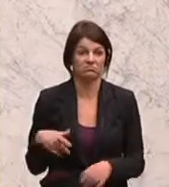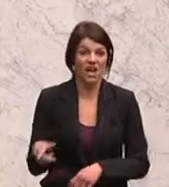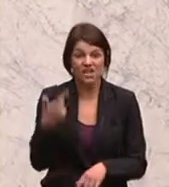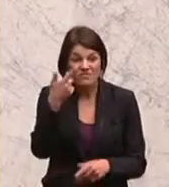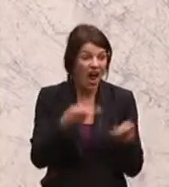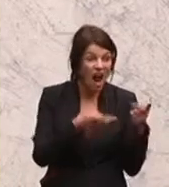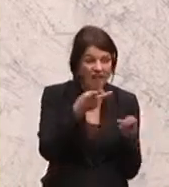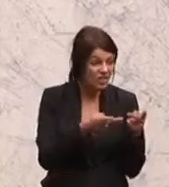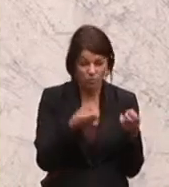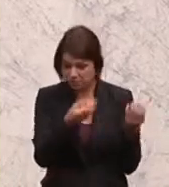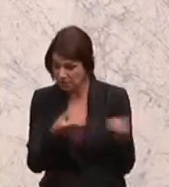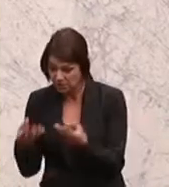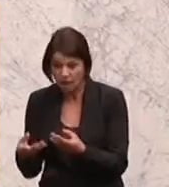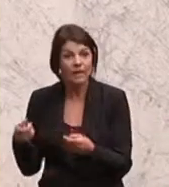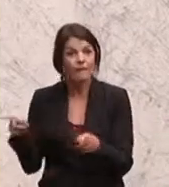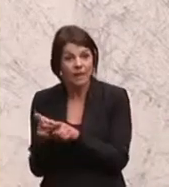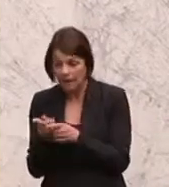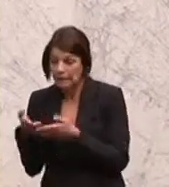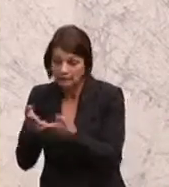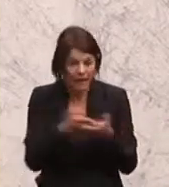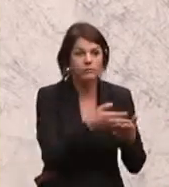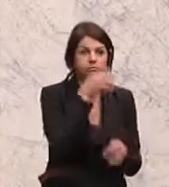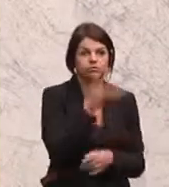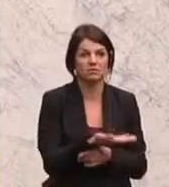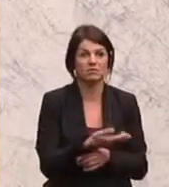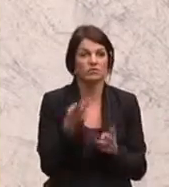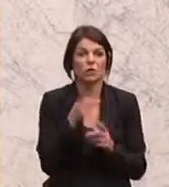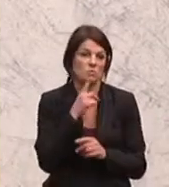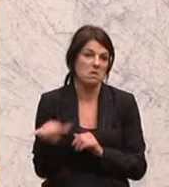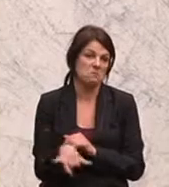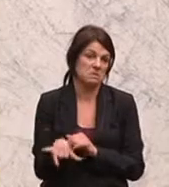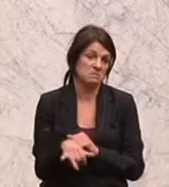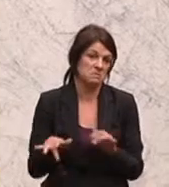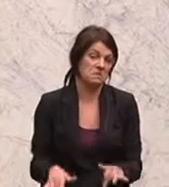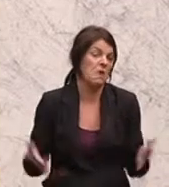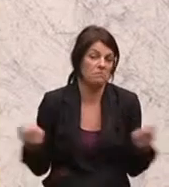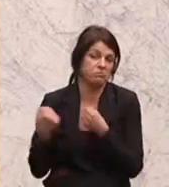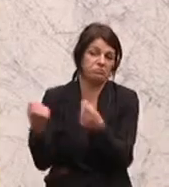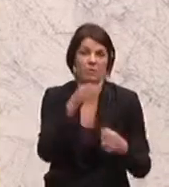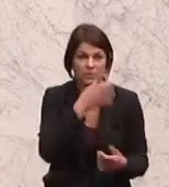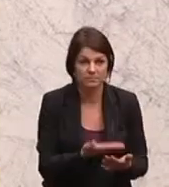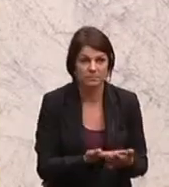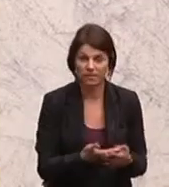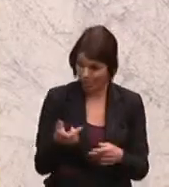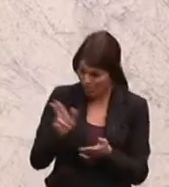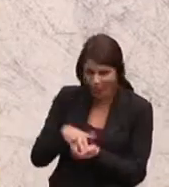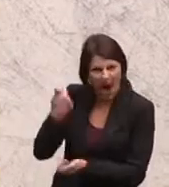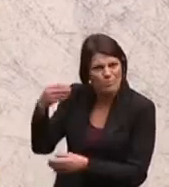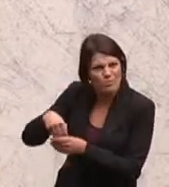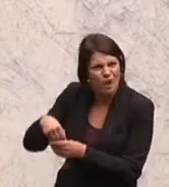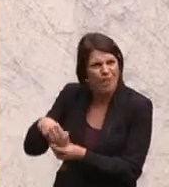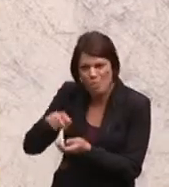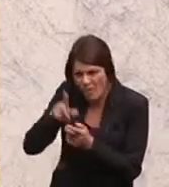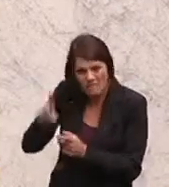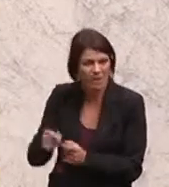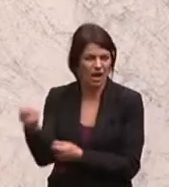Katastrophen gleichzeitig zu bewältigen, weil wahrscheinlich das Benzin zum Ausrücken fällt. Und jetzt soll da noch einmal gespart werden. Das ist